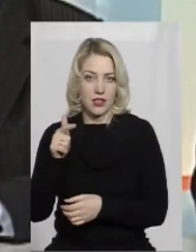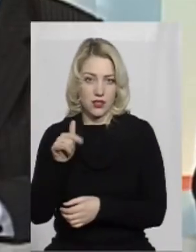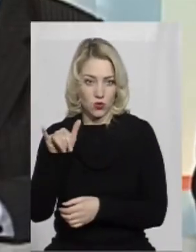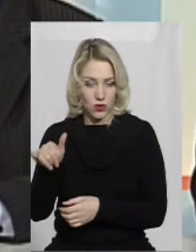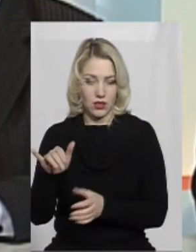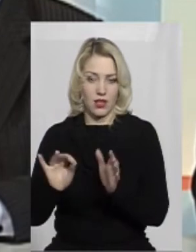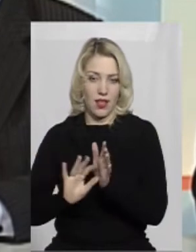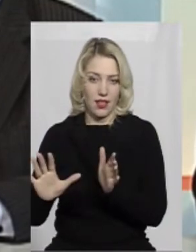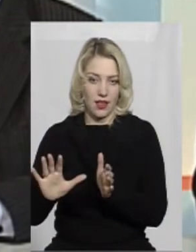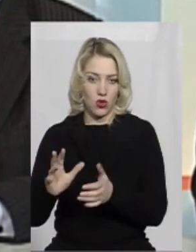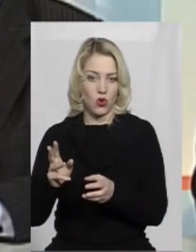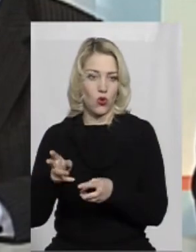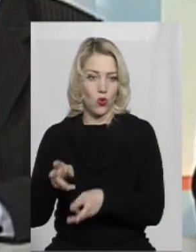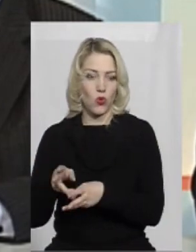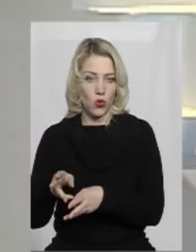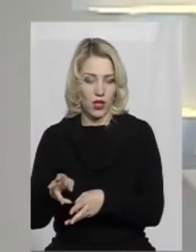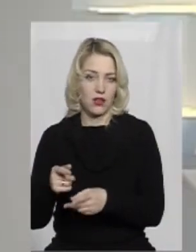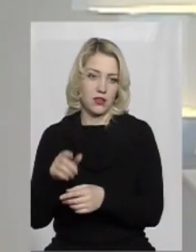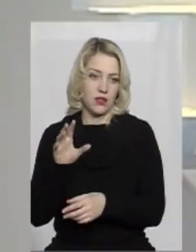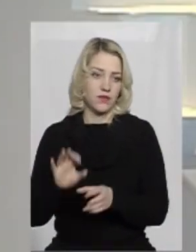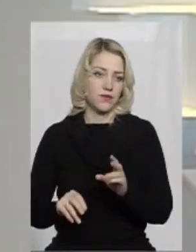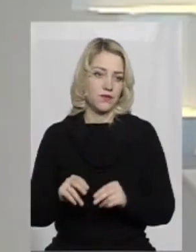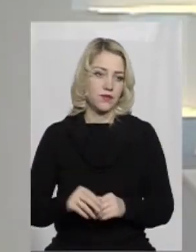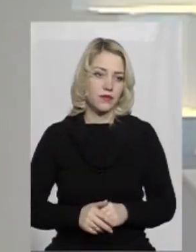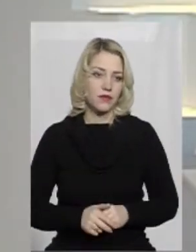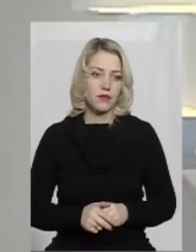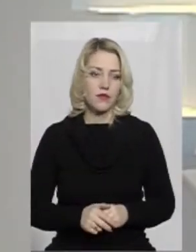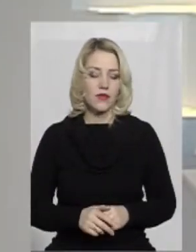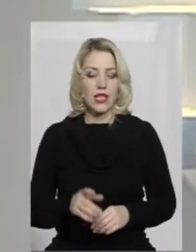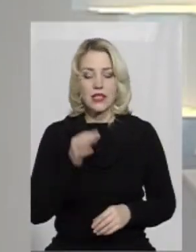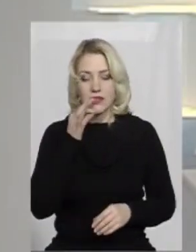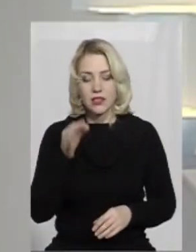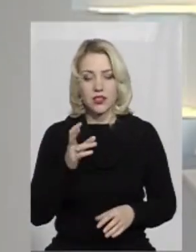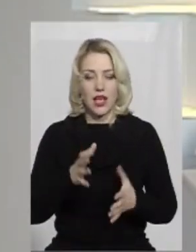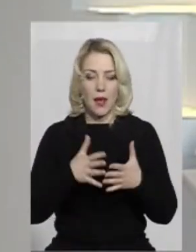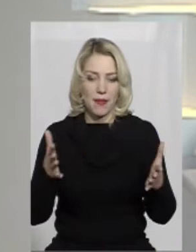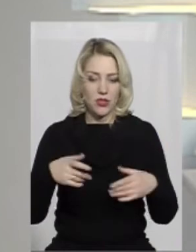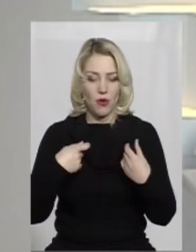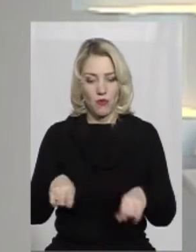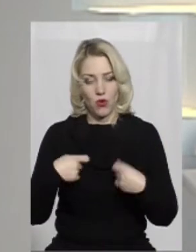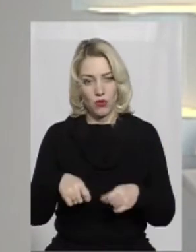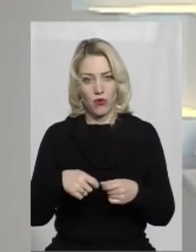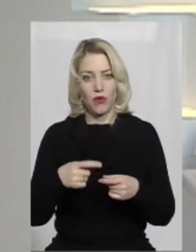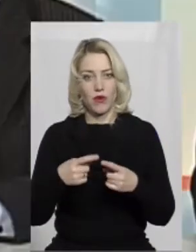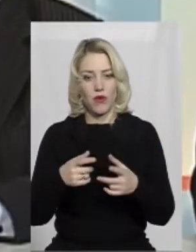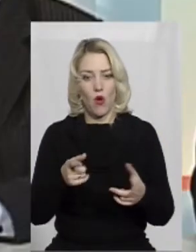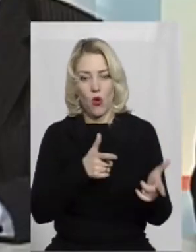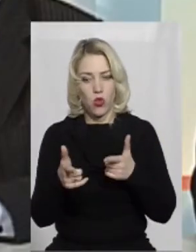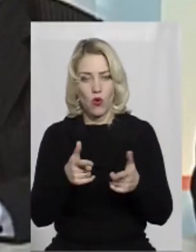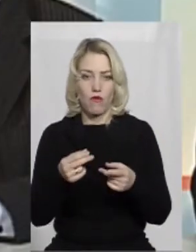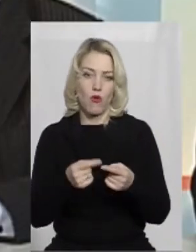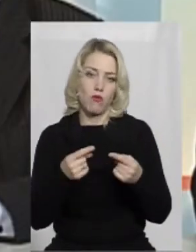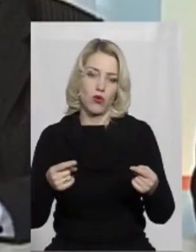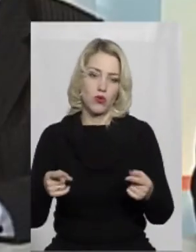газовим, електрокотлам. А скажіть, більше, все ж таки, реалізовуєте готову продукцію в іншій області,